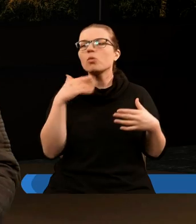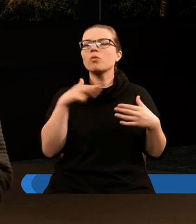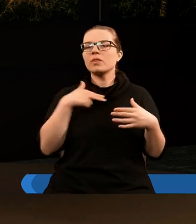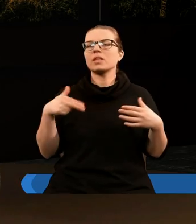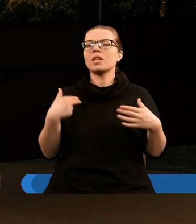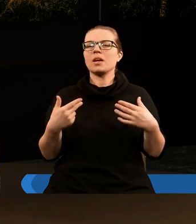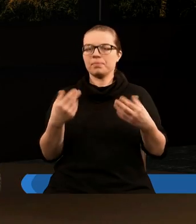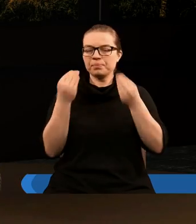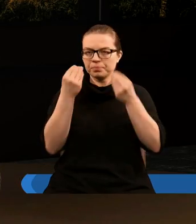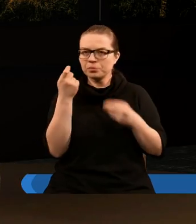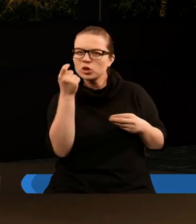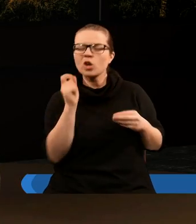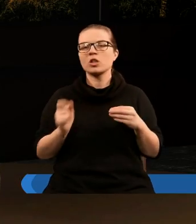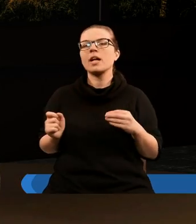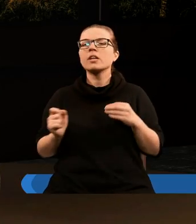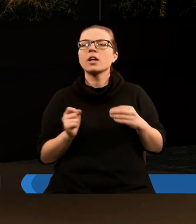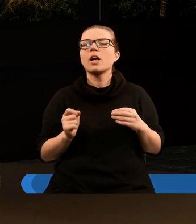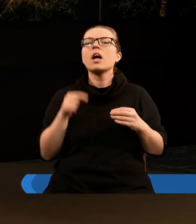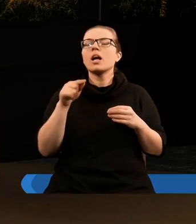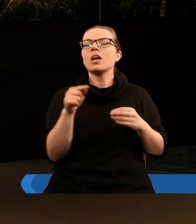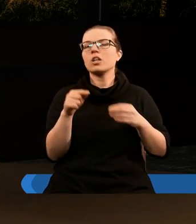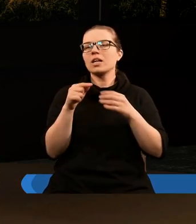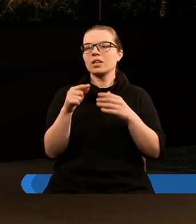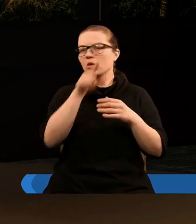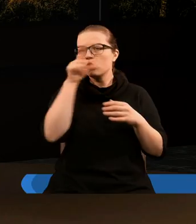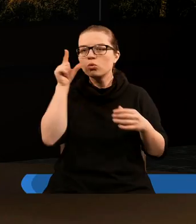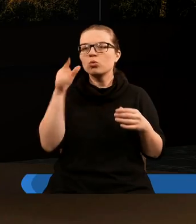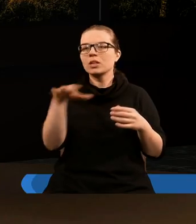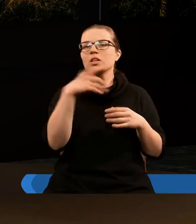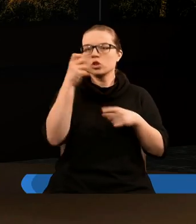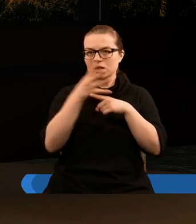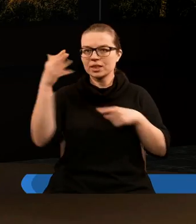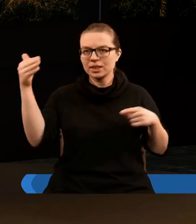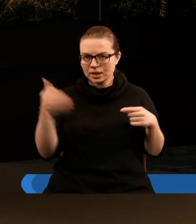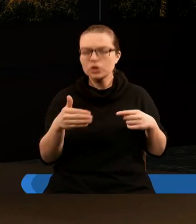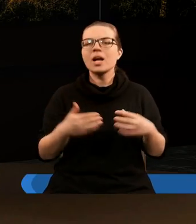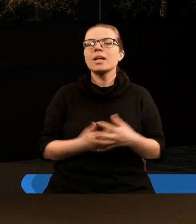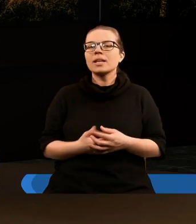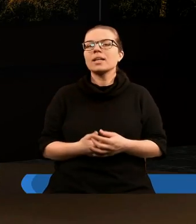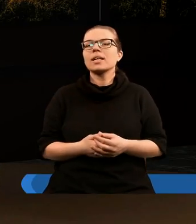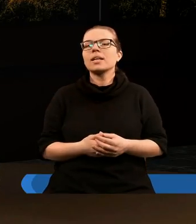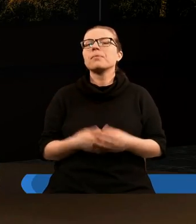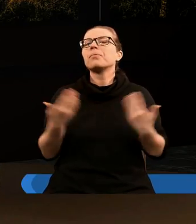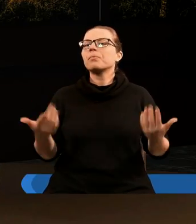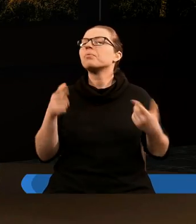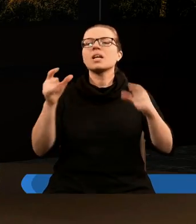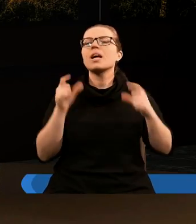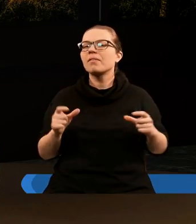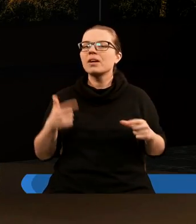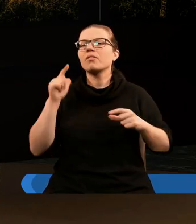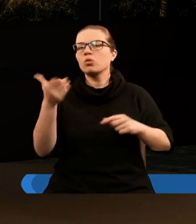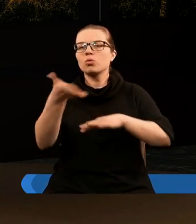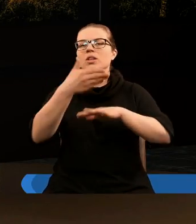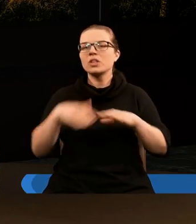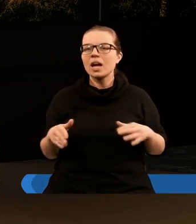troszeczkę mówi o tym ludzie 144 tysięcy i w czwartym wersycie w drugiej